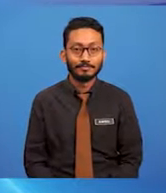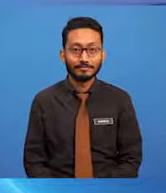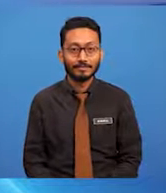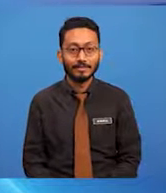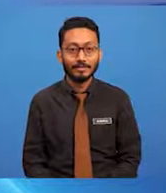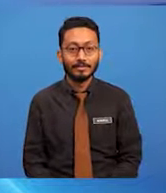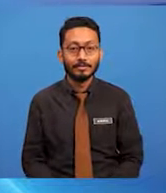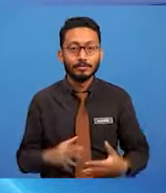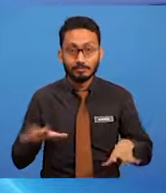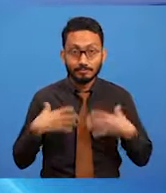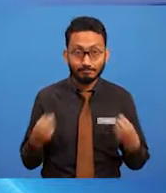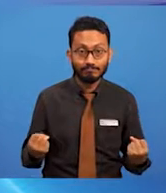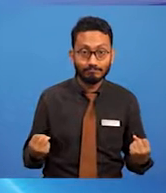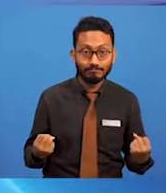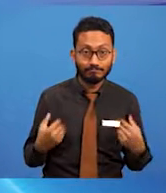selamat.